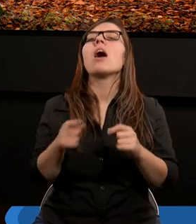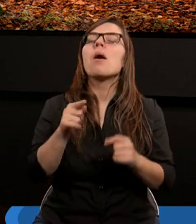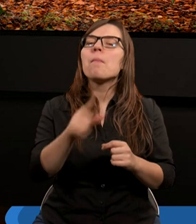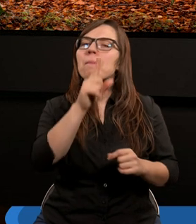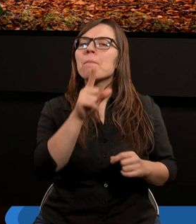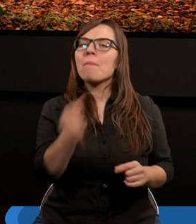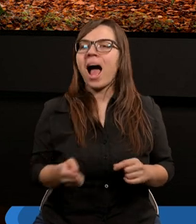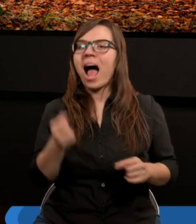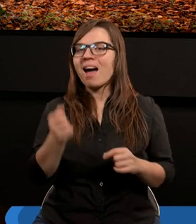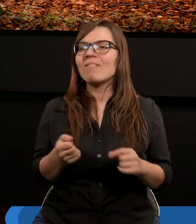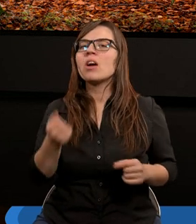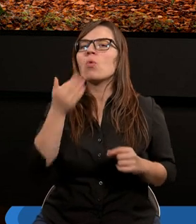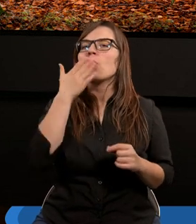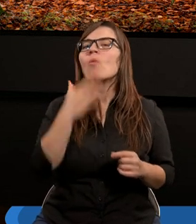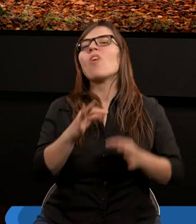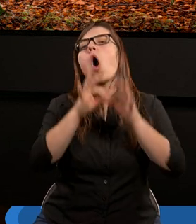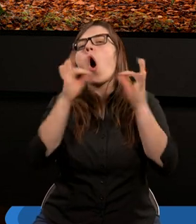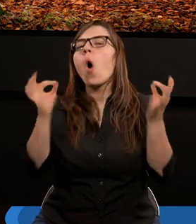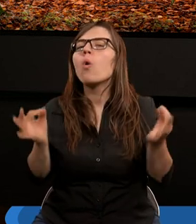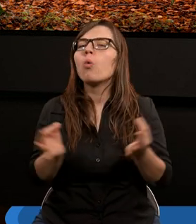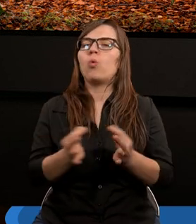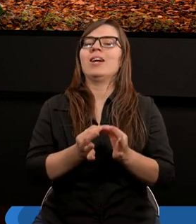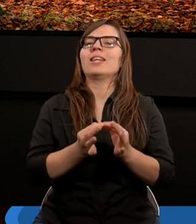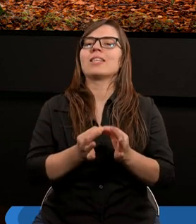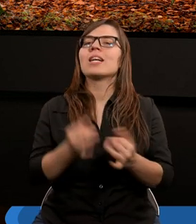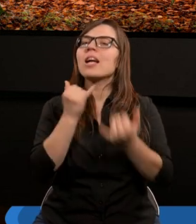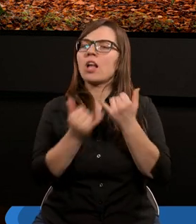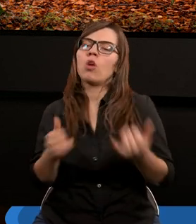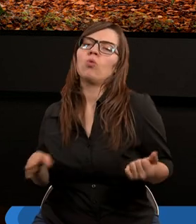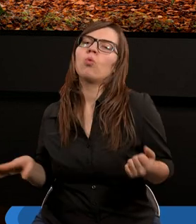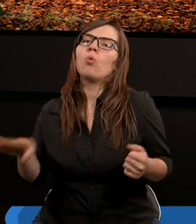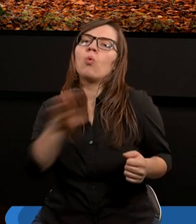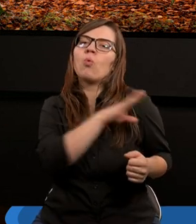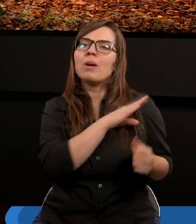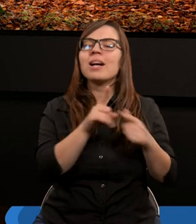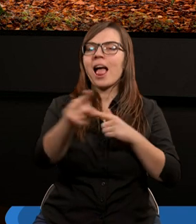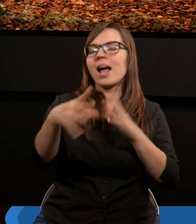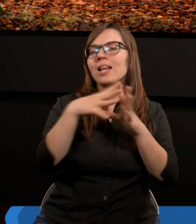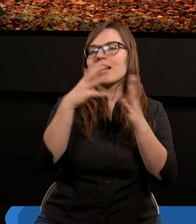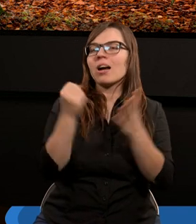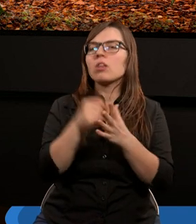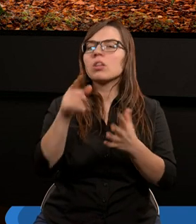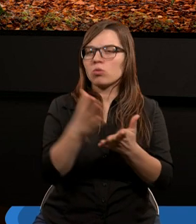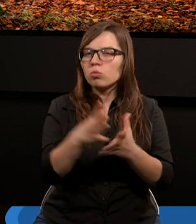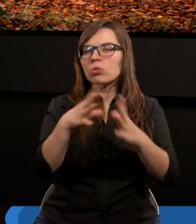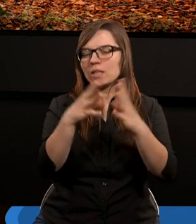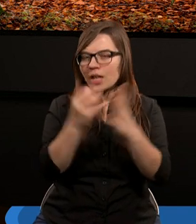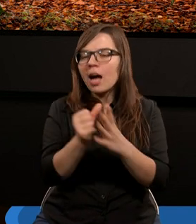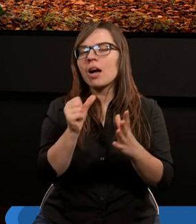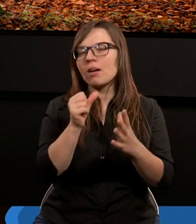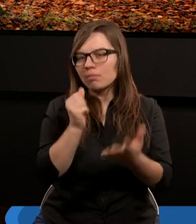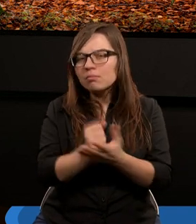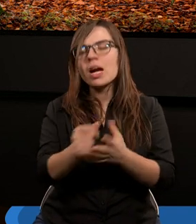Paweł mówi tak ogólnie. Jeśli umarliśmy dla zakonu, to już ten zakon, czy